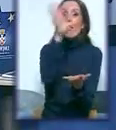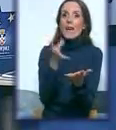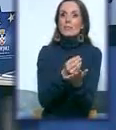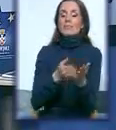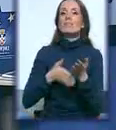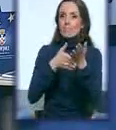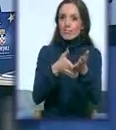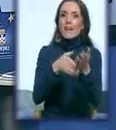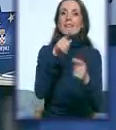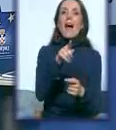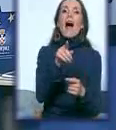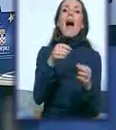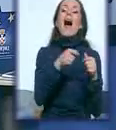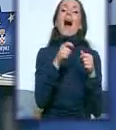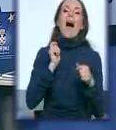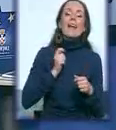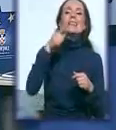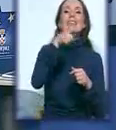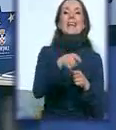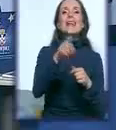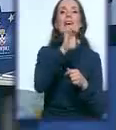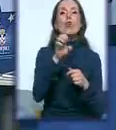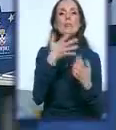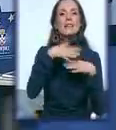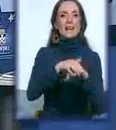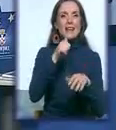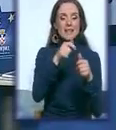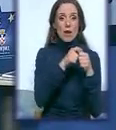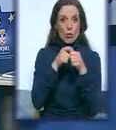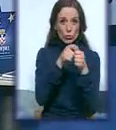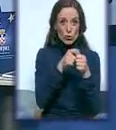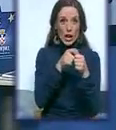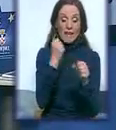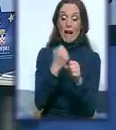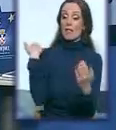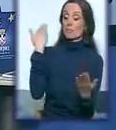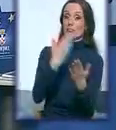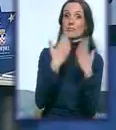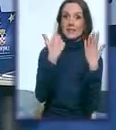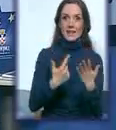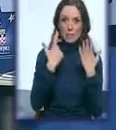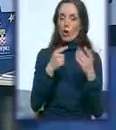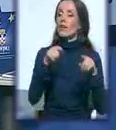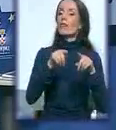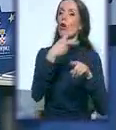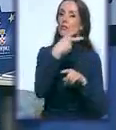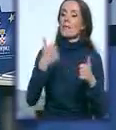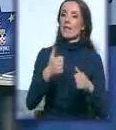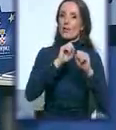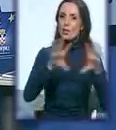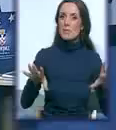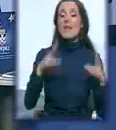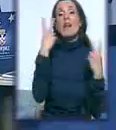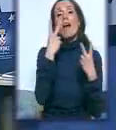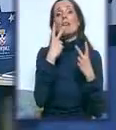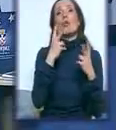Agencija za evropske integracije i staradnje sa odruženjima radi iz zadnjih sedam godina, je upravo tema današnje emisije. Svakako da ne